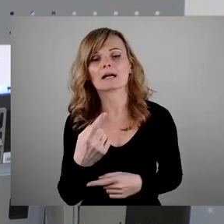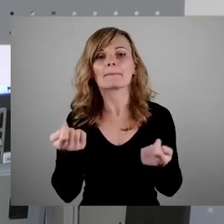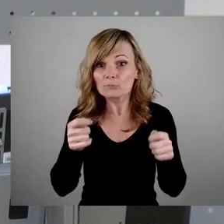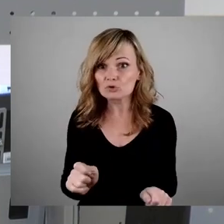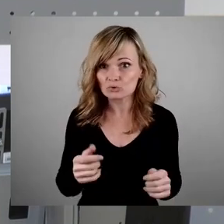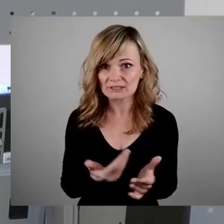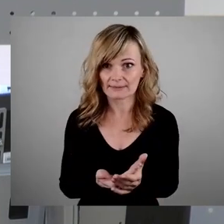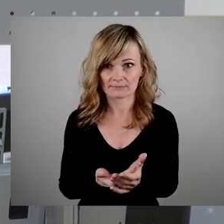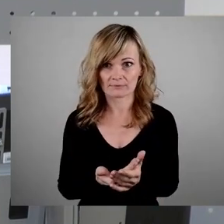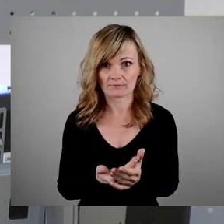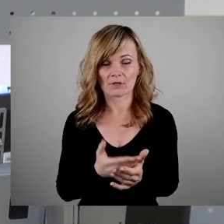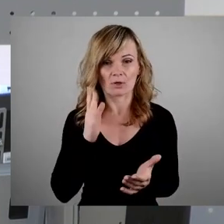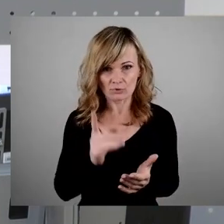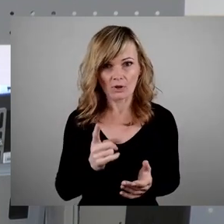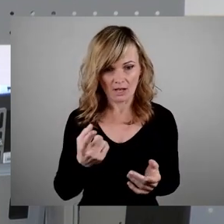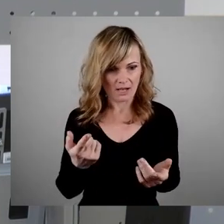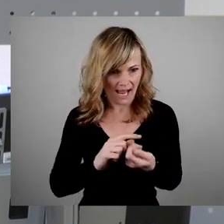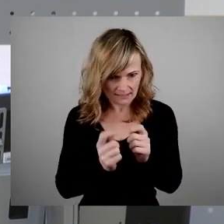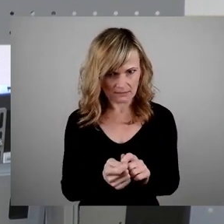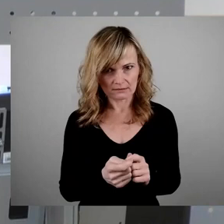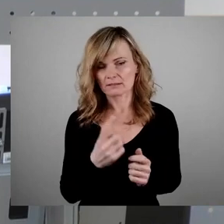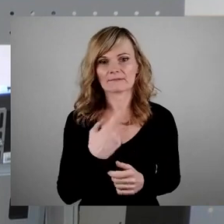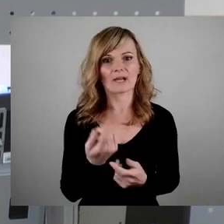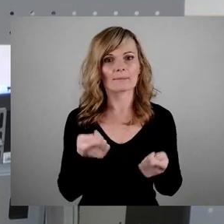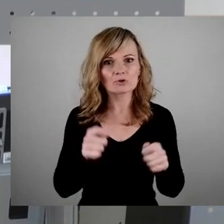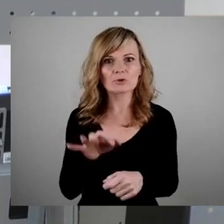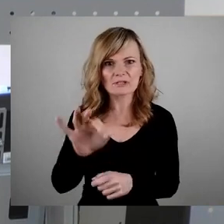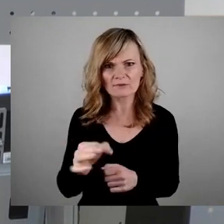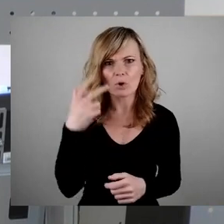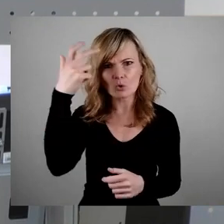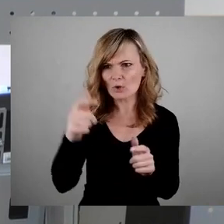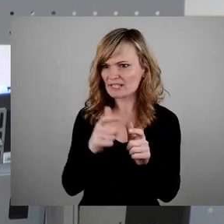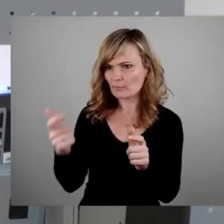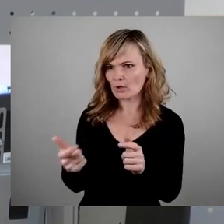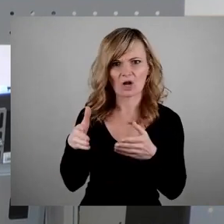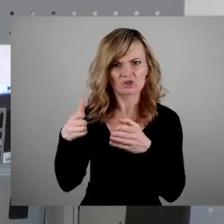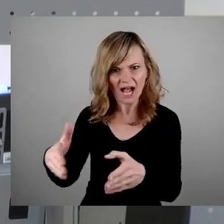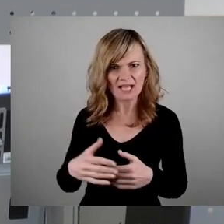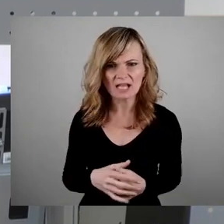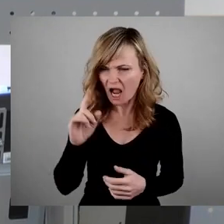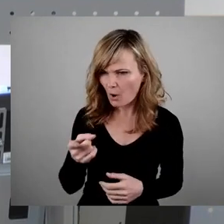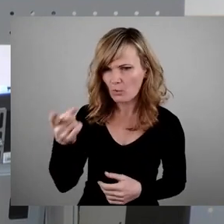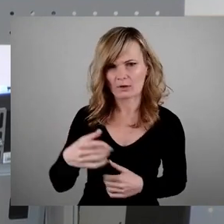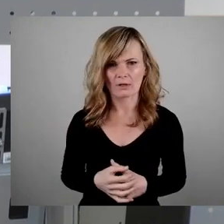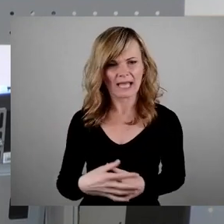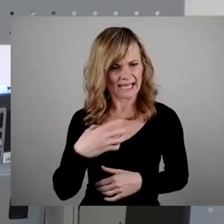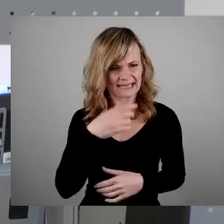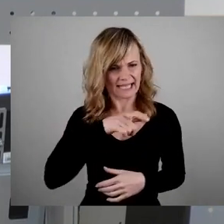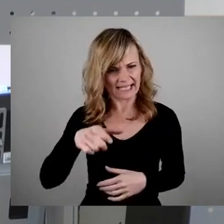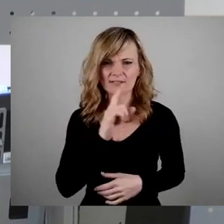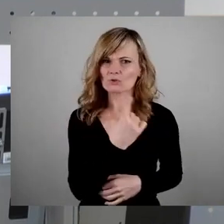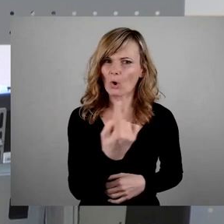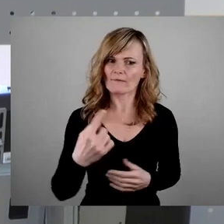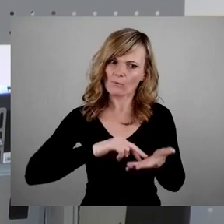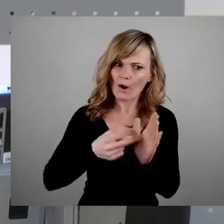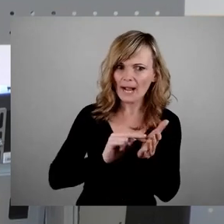dass das mal geändert wird. Wir haben einen Beschluss für die Königsbrücker Straße. Die Dresdner sollen, ich sage mal, vorbereitet sein, dass